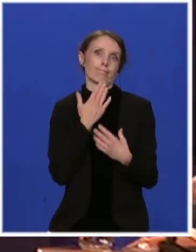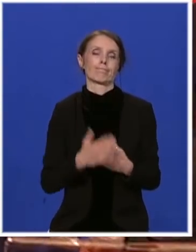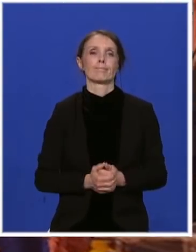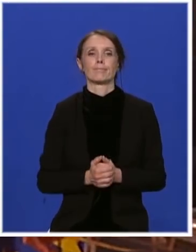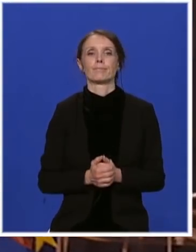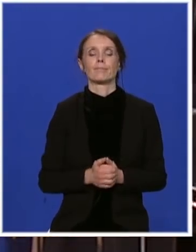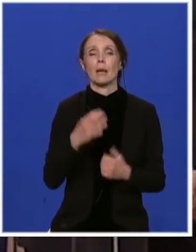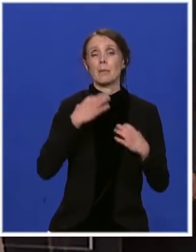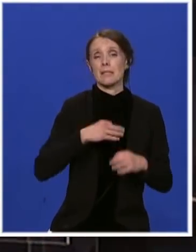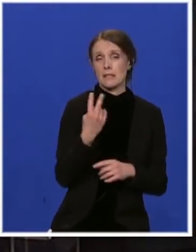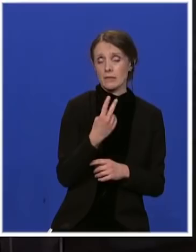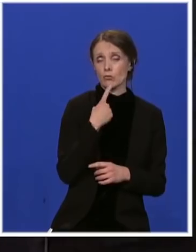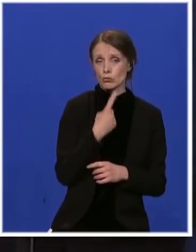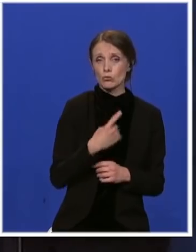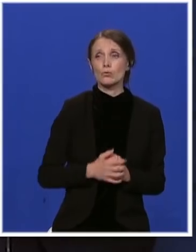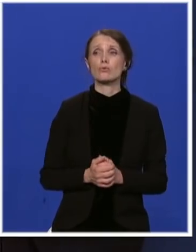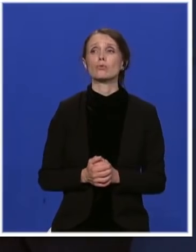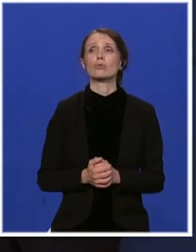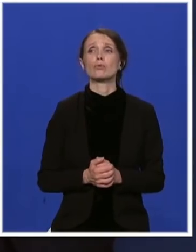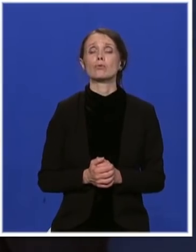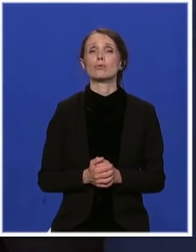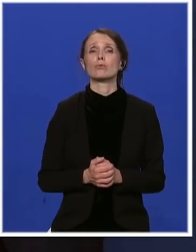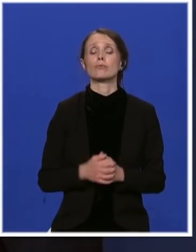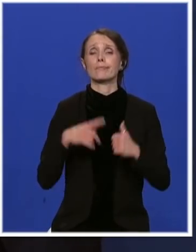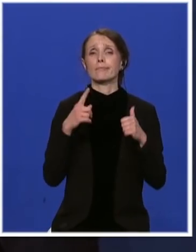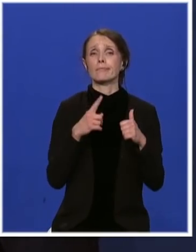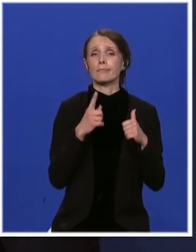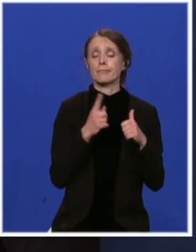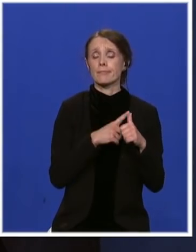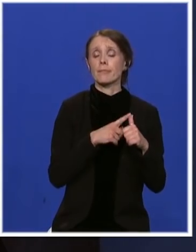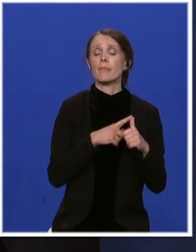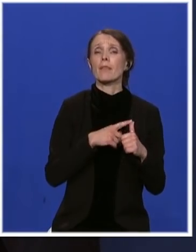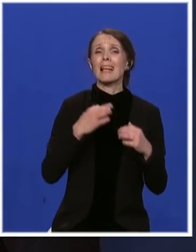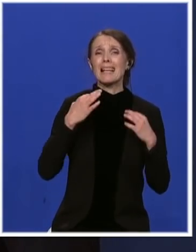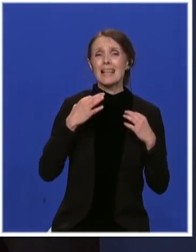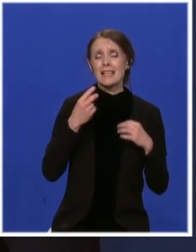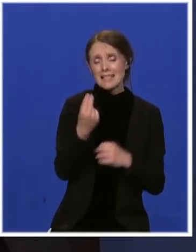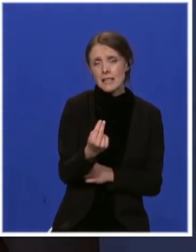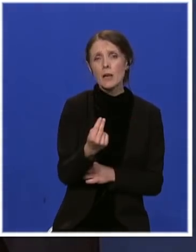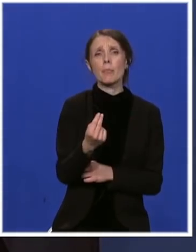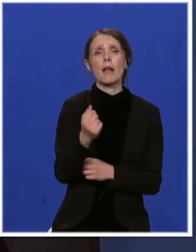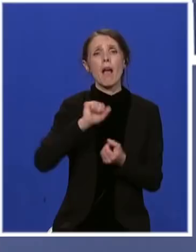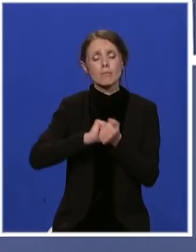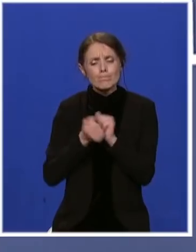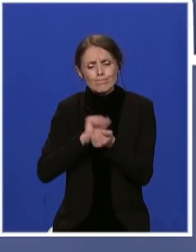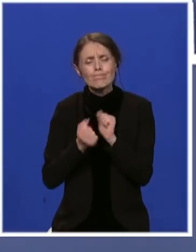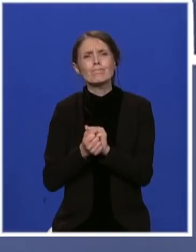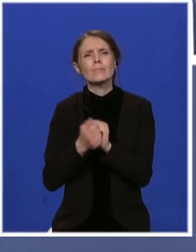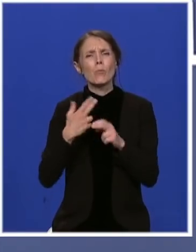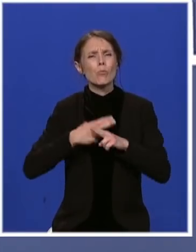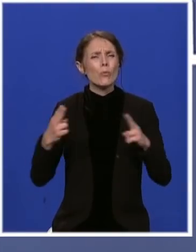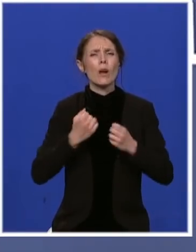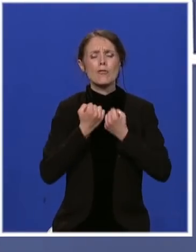Nekoliko reči dakle Srbija se zalaže za punu slobodu i protok